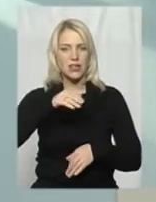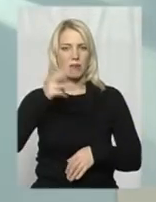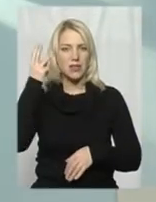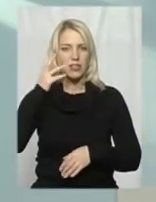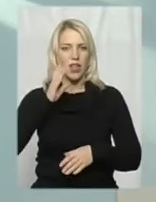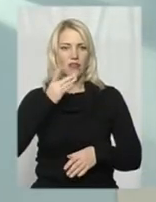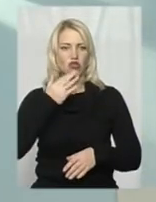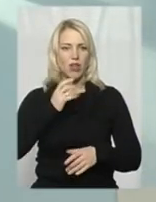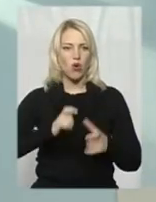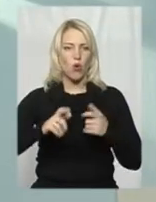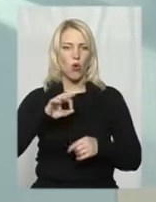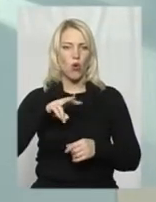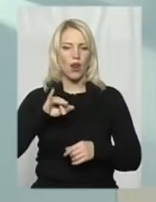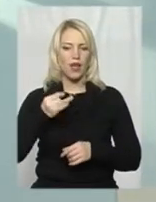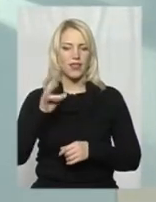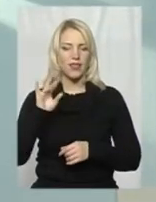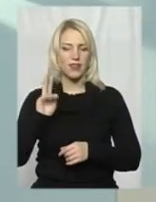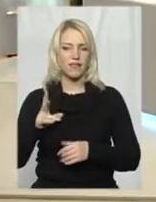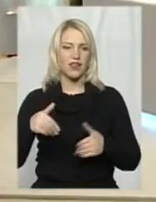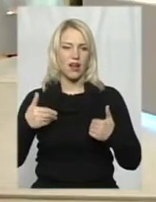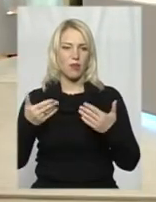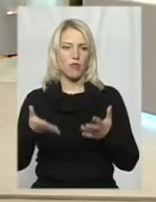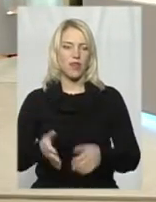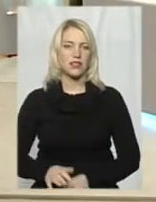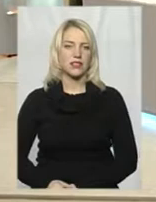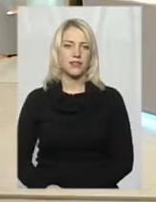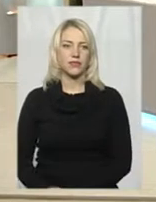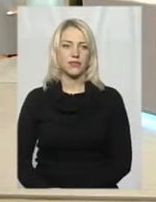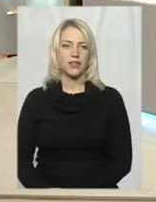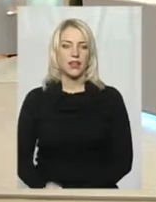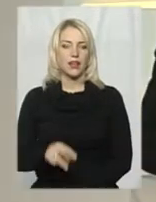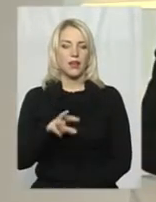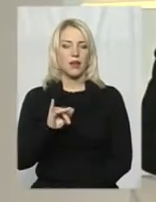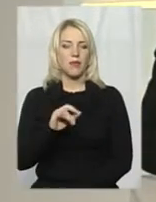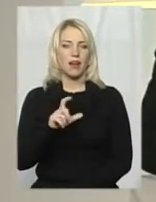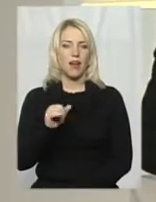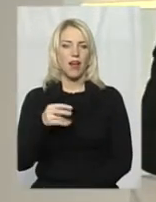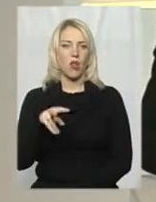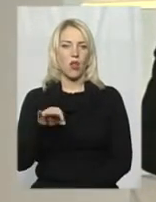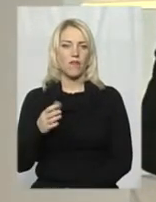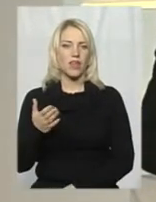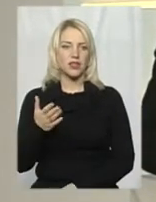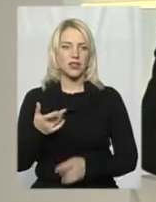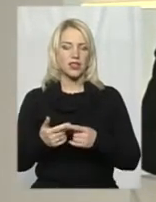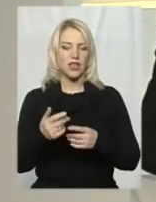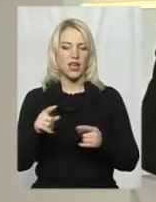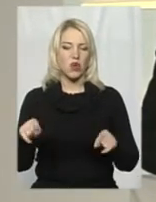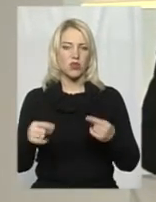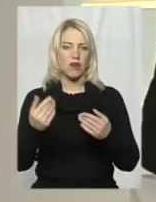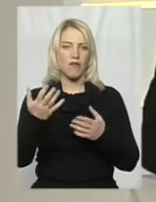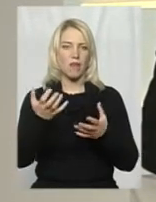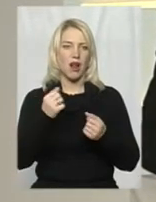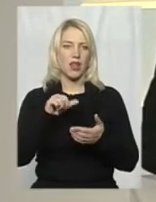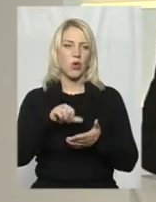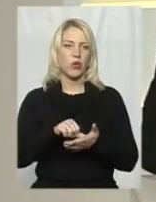Микола Олійник. Вітаю вас. Доброго вечора. Пане Михайло, в яких реконструкціях ви брали участь